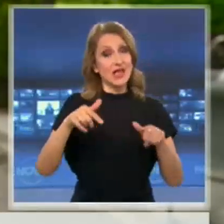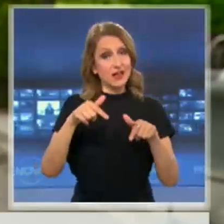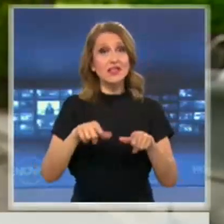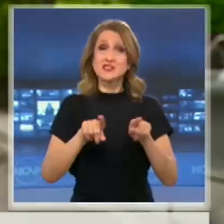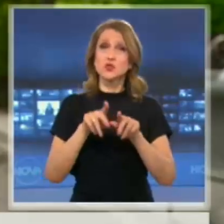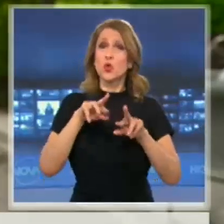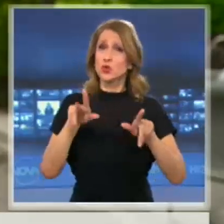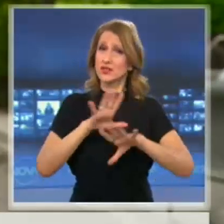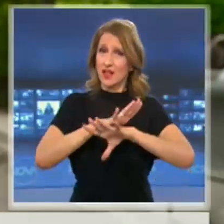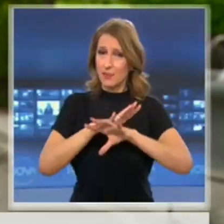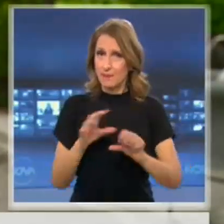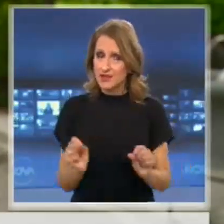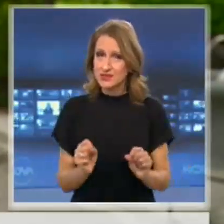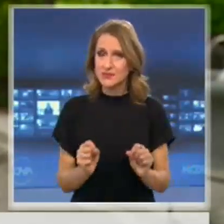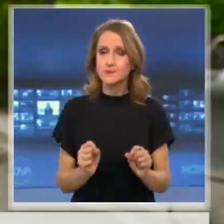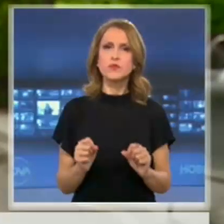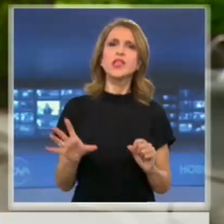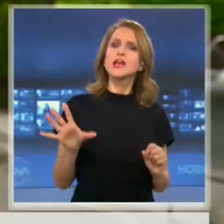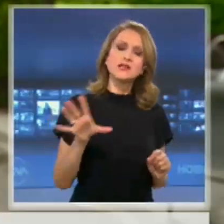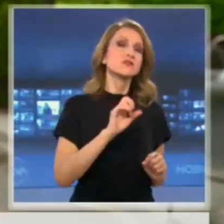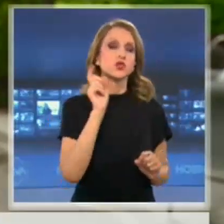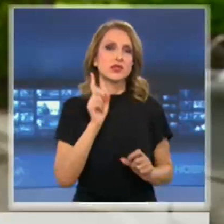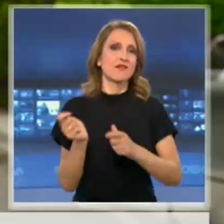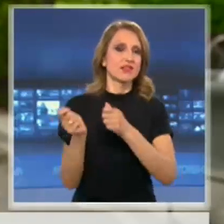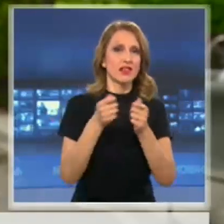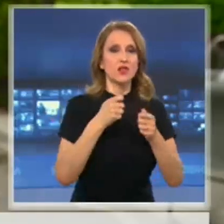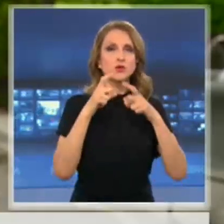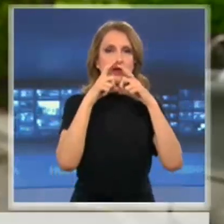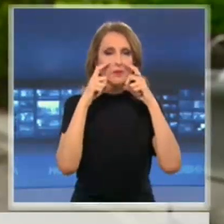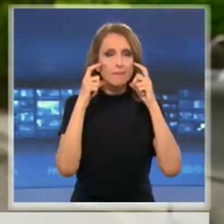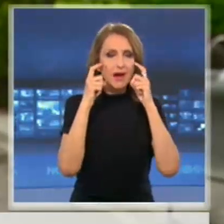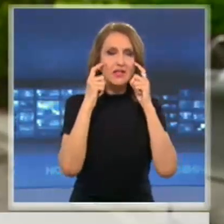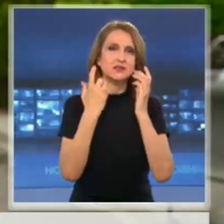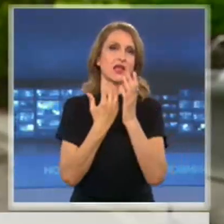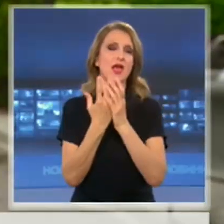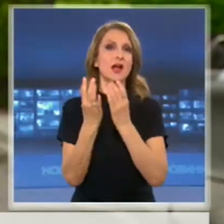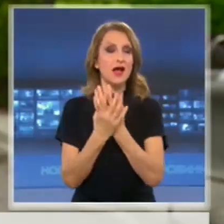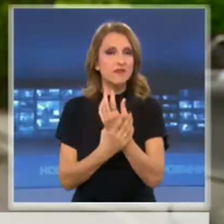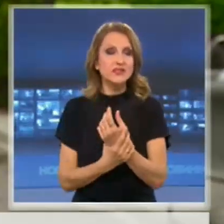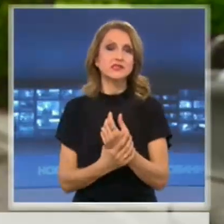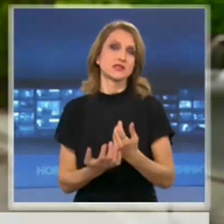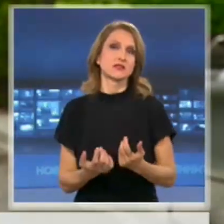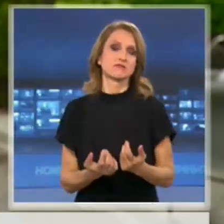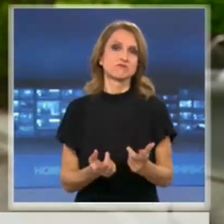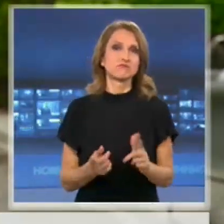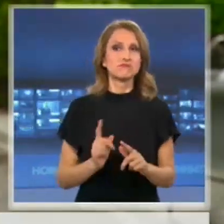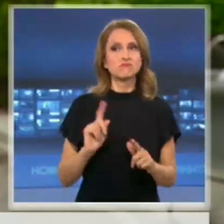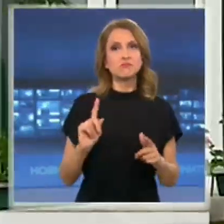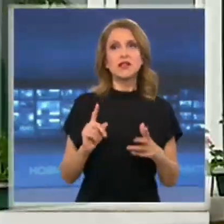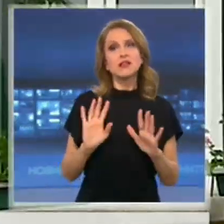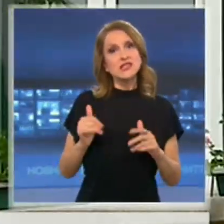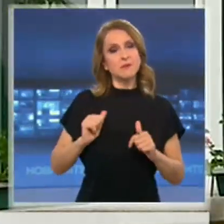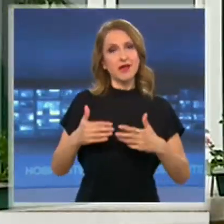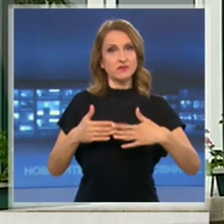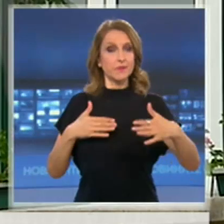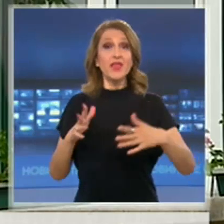родителите. Да бъдат всички с предпазни маски, да бъдат с ръкавици, да се спази липсата на физически контакт.